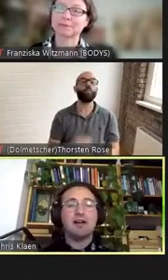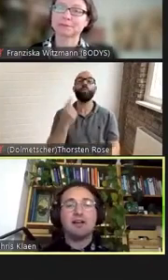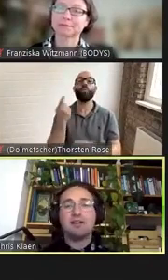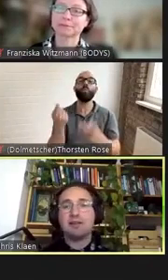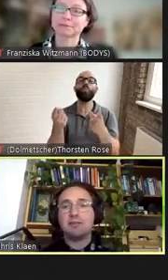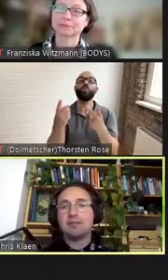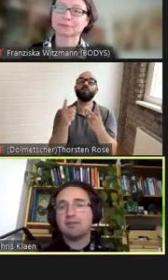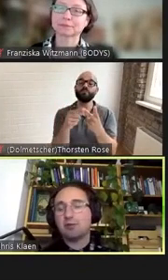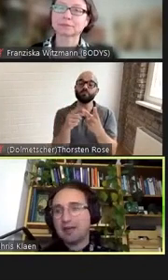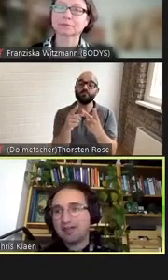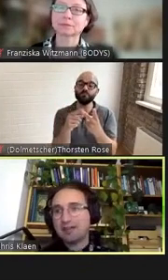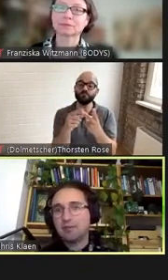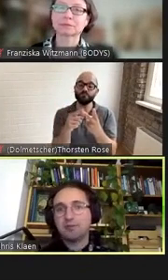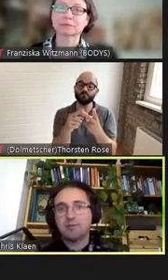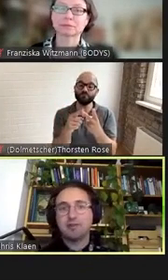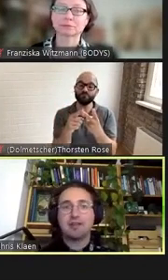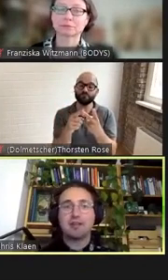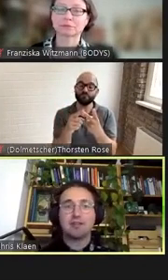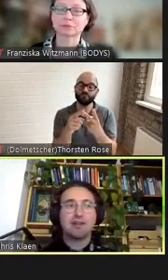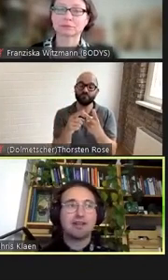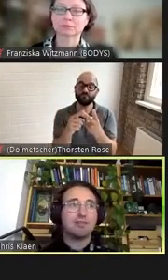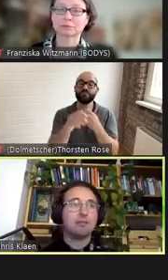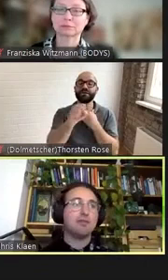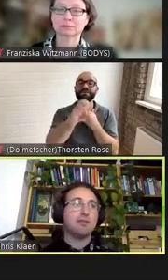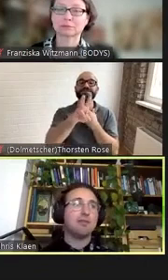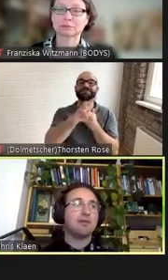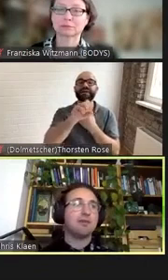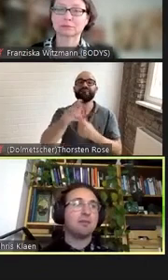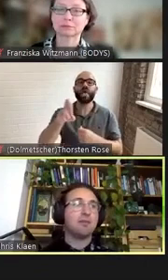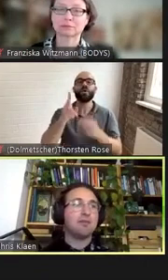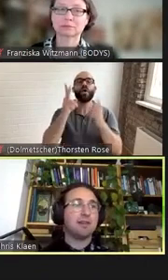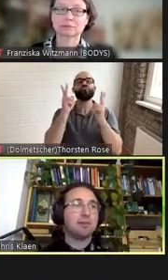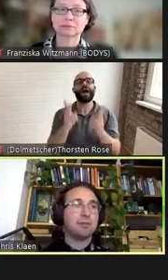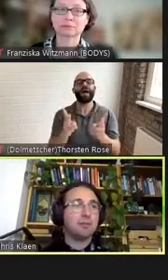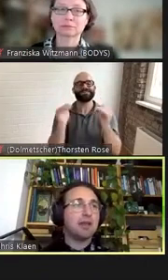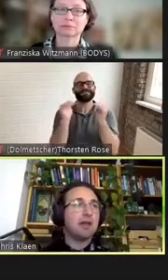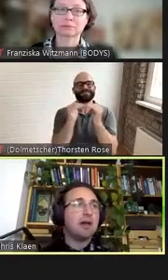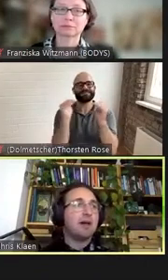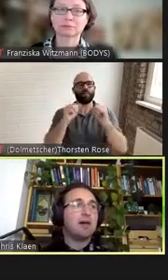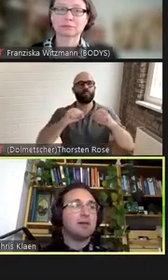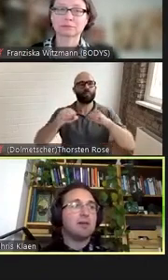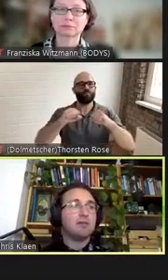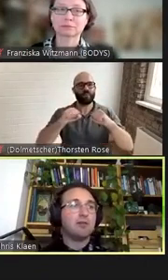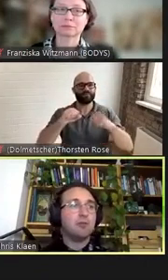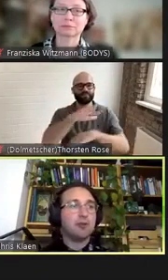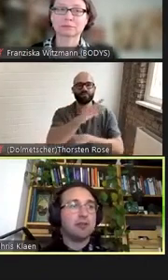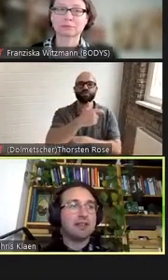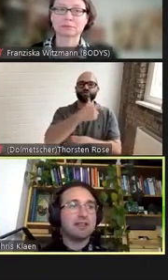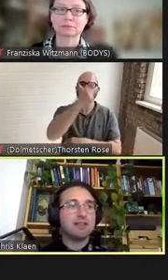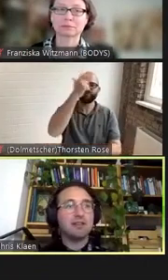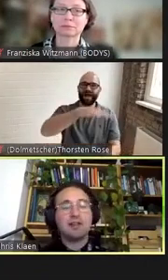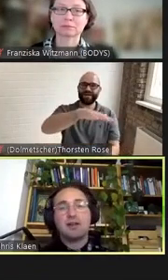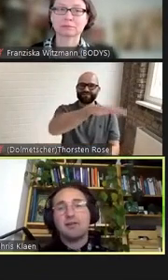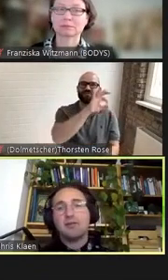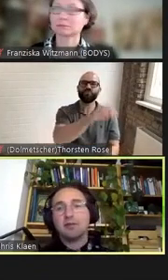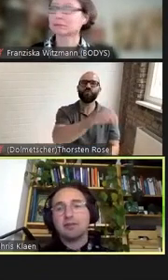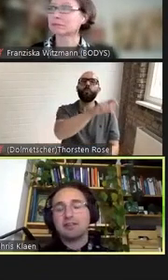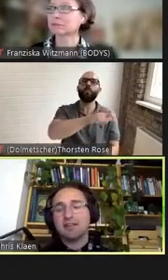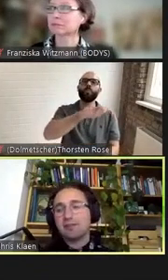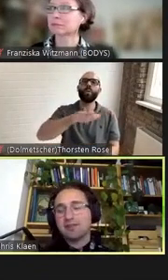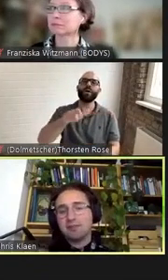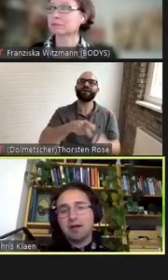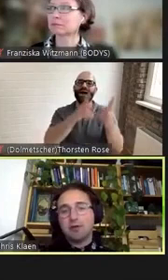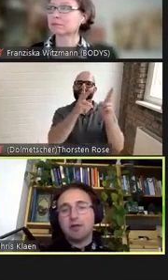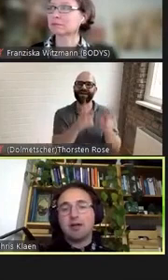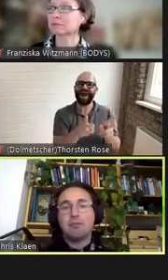dem Civil Rights Movement der schwarzen Bewegung für Bürgerrechte wo